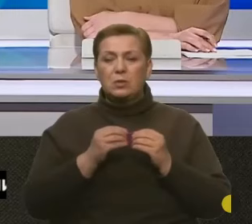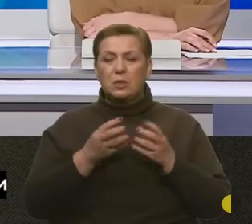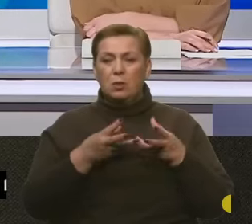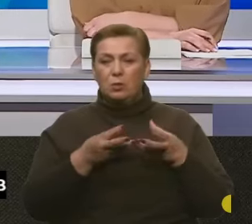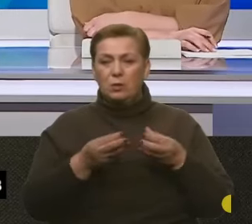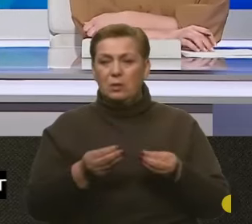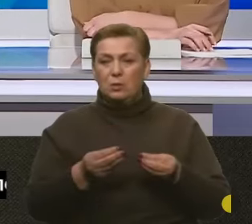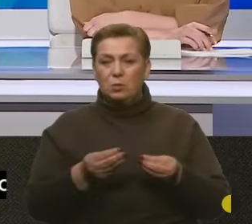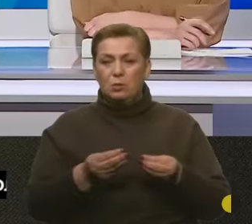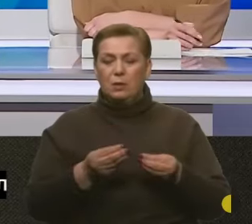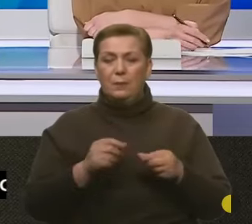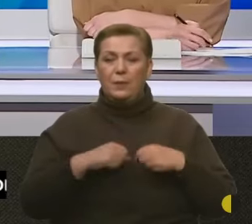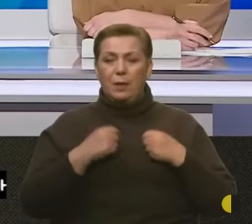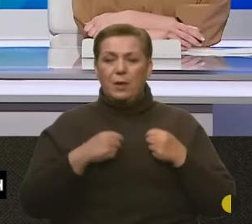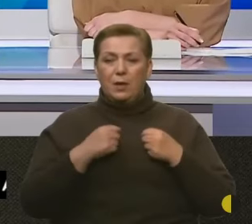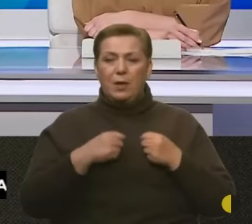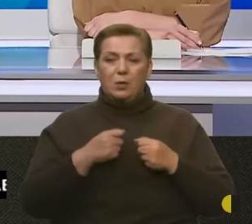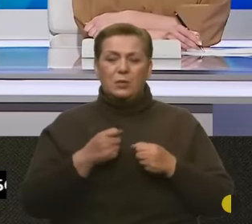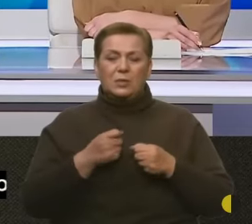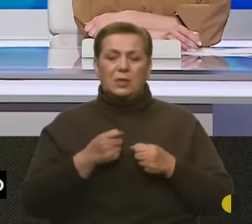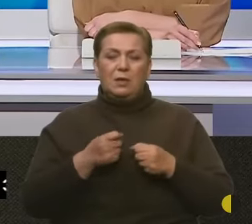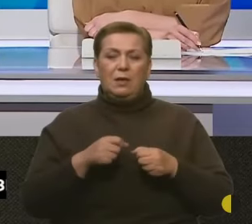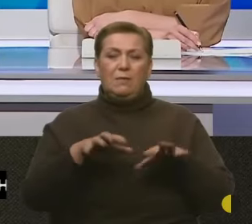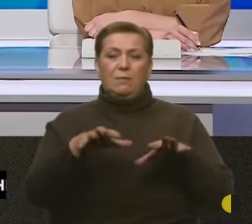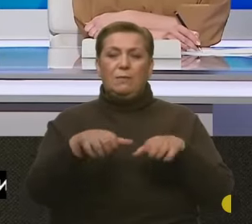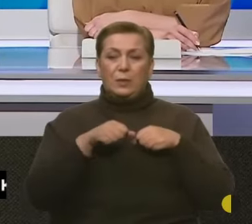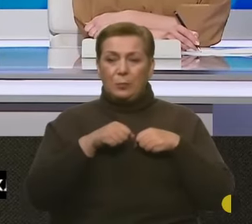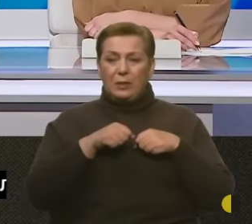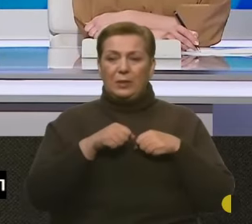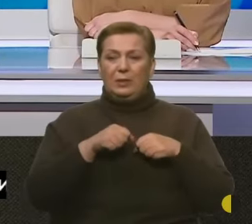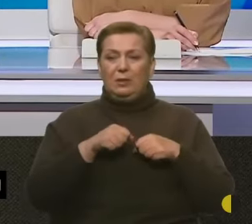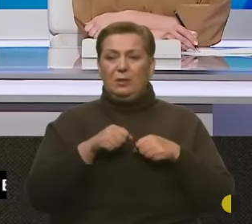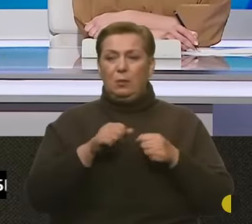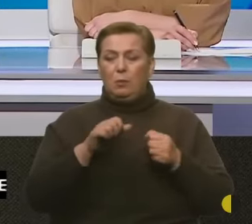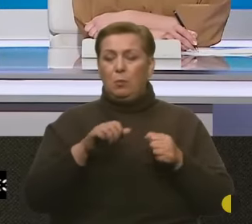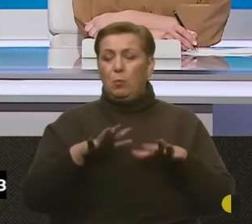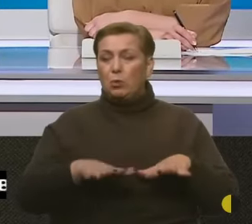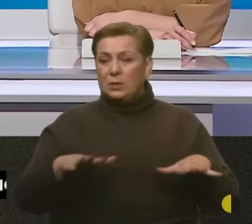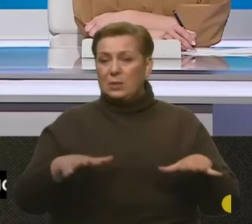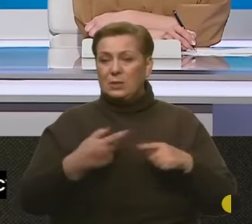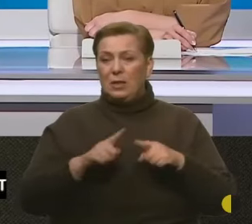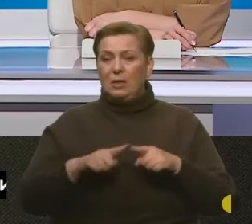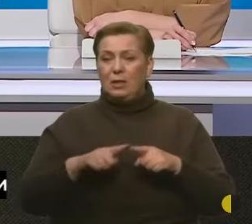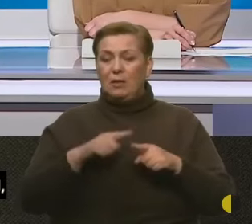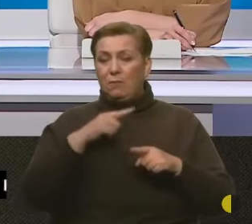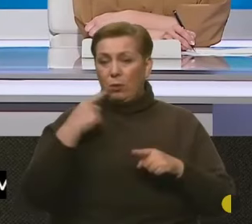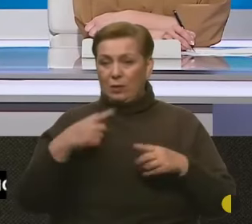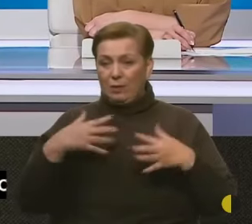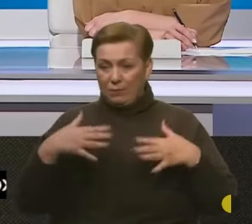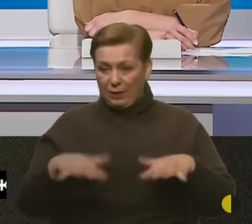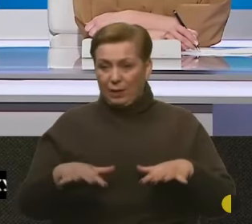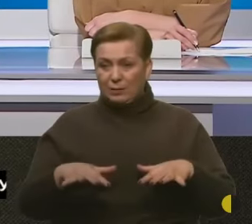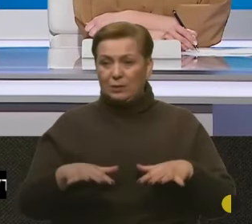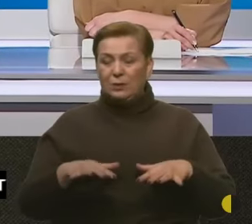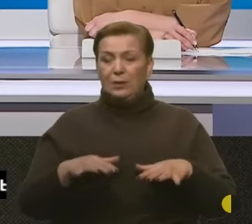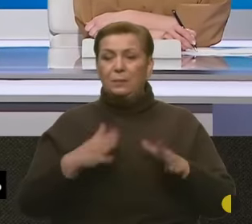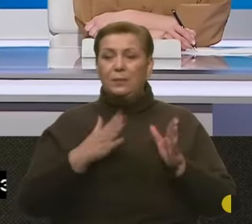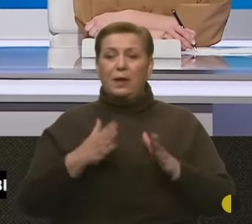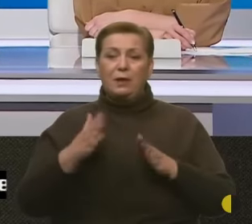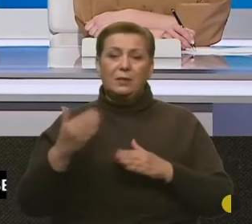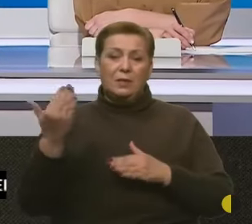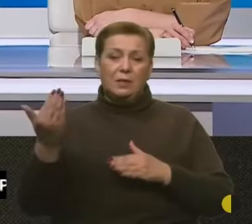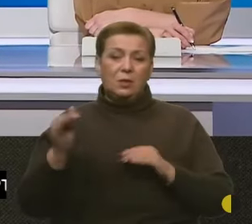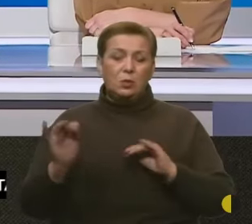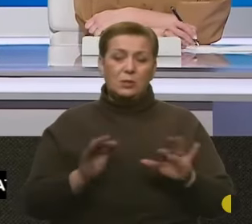вони намагаються відбити ті позиції, які вони втратили. Ну, десь тактика їхньої